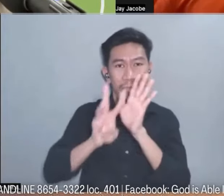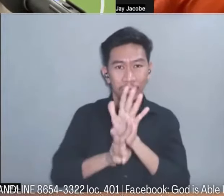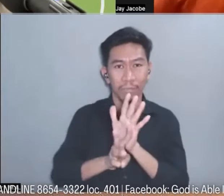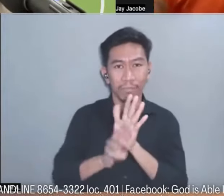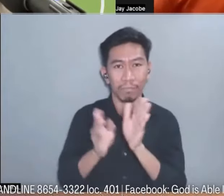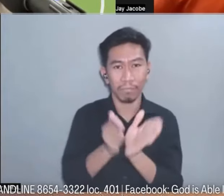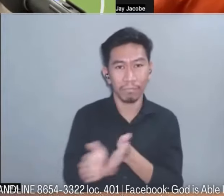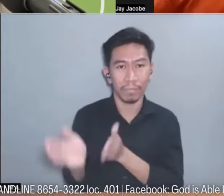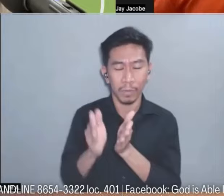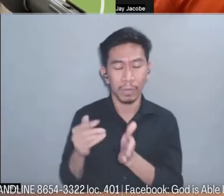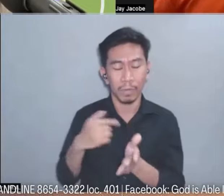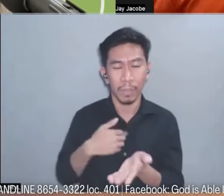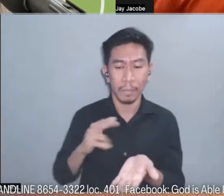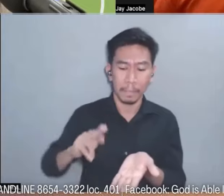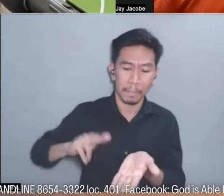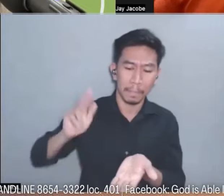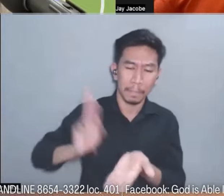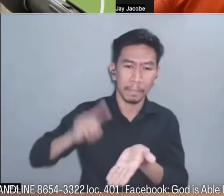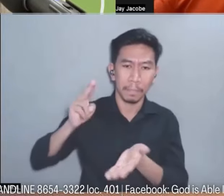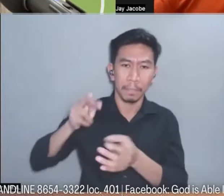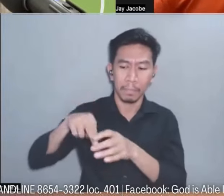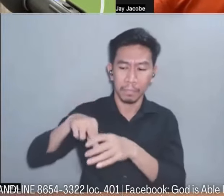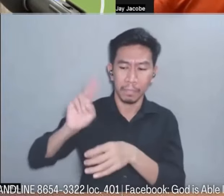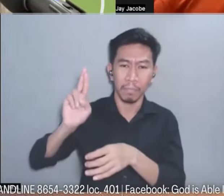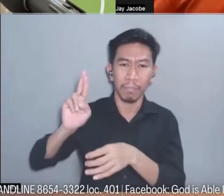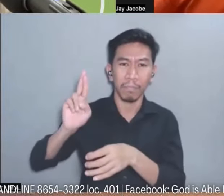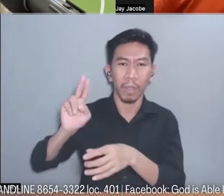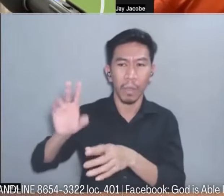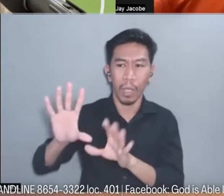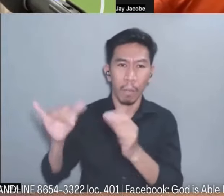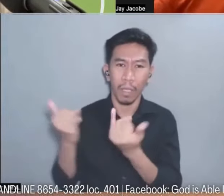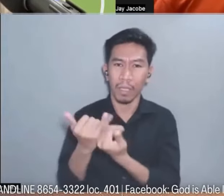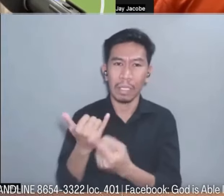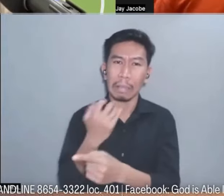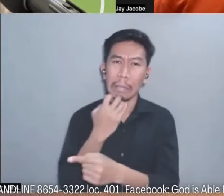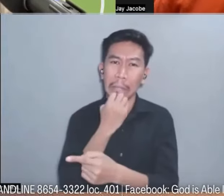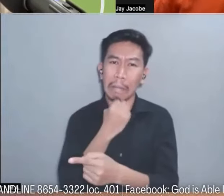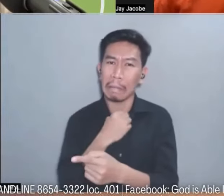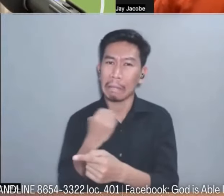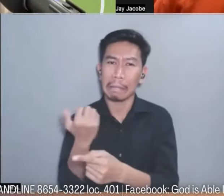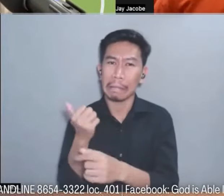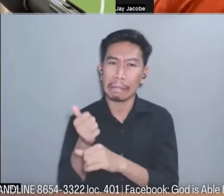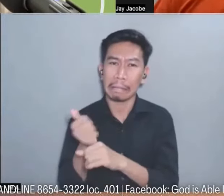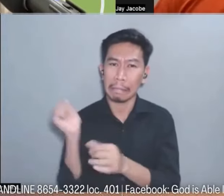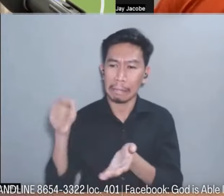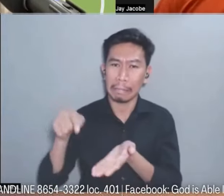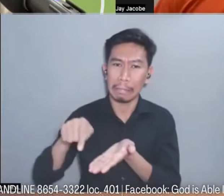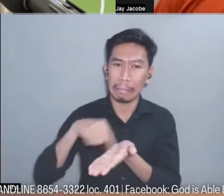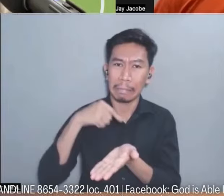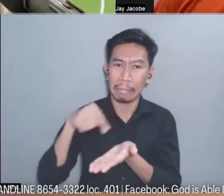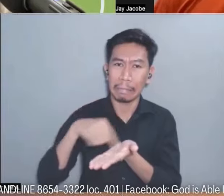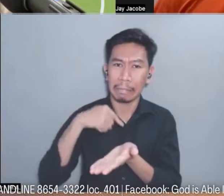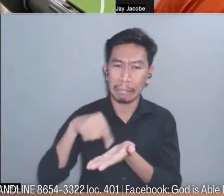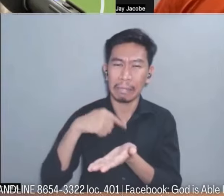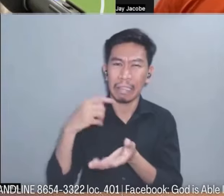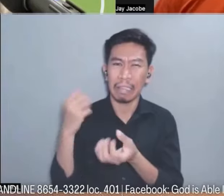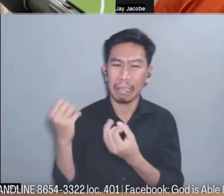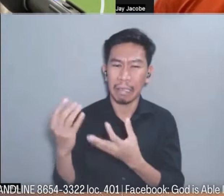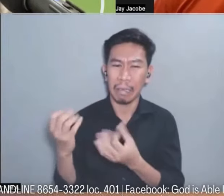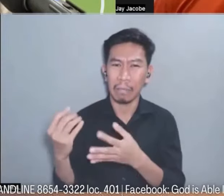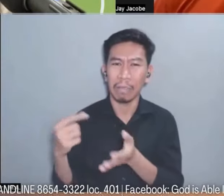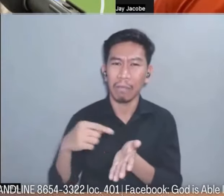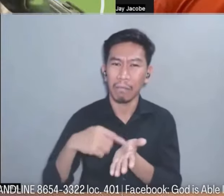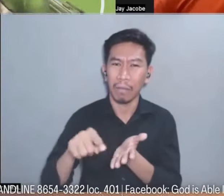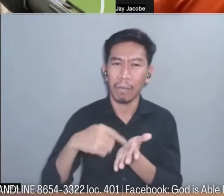para wala po silang bayaran sa akin kasi ewan ko po dahil marami pong nagastos sa akin yung pag-alis kung hindi ko natapos yung contract